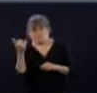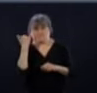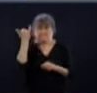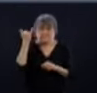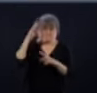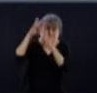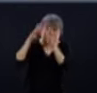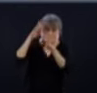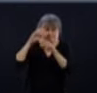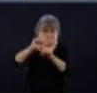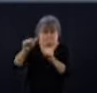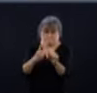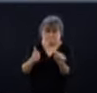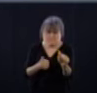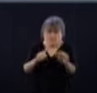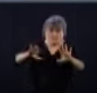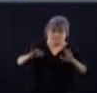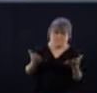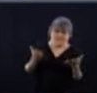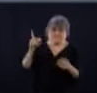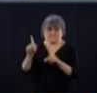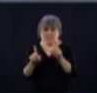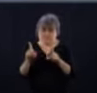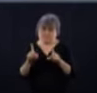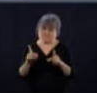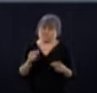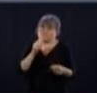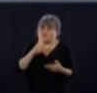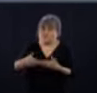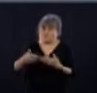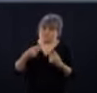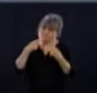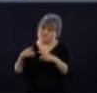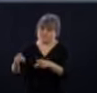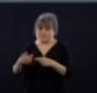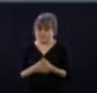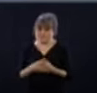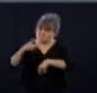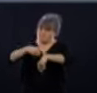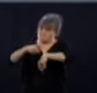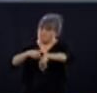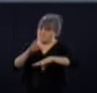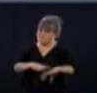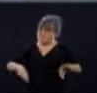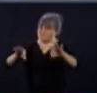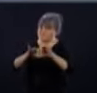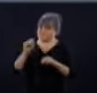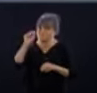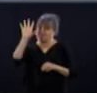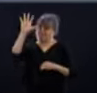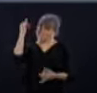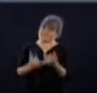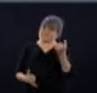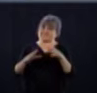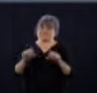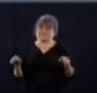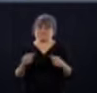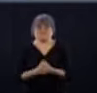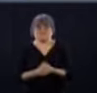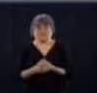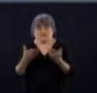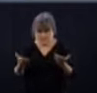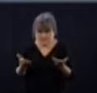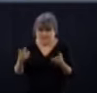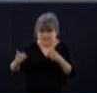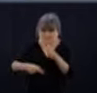vous permettre de souligner ce moment qui est important dans votre vie, que la graduation du secondaire. Alors, merci beaucoup. Vous travaillez